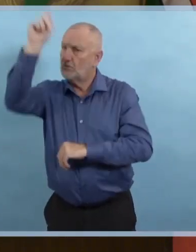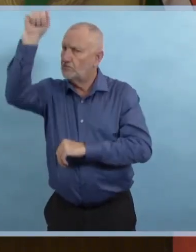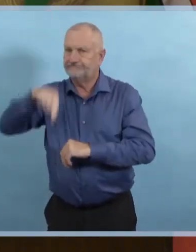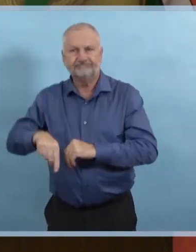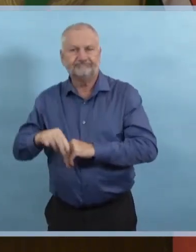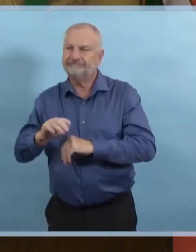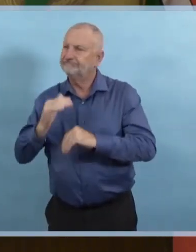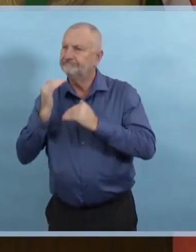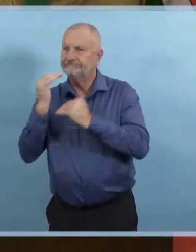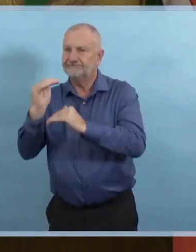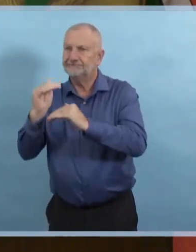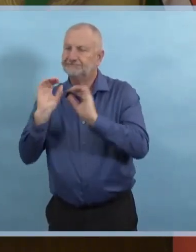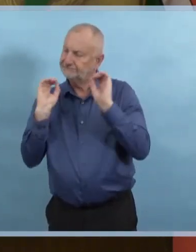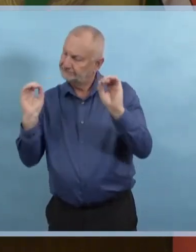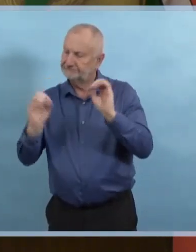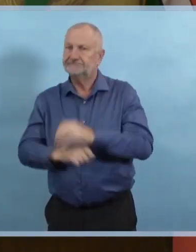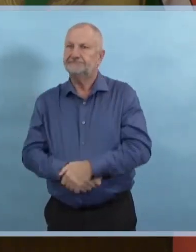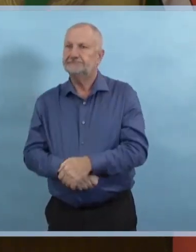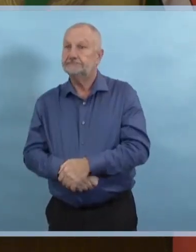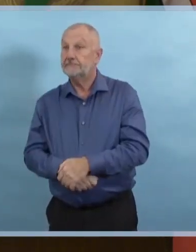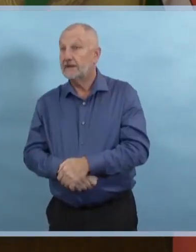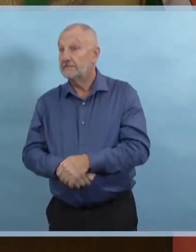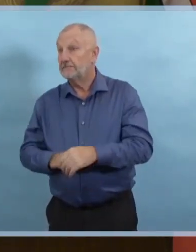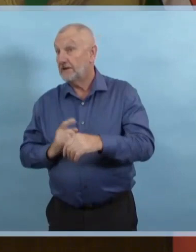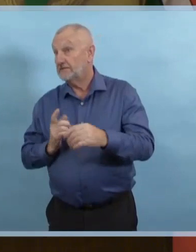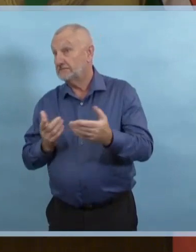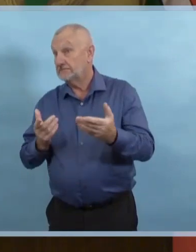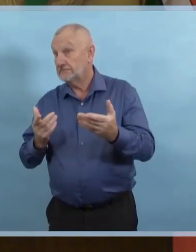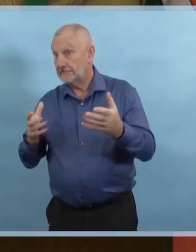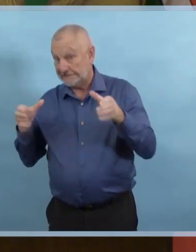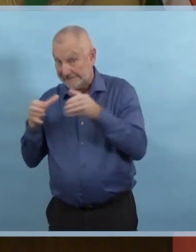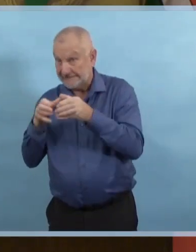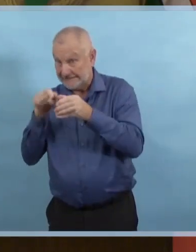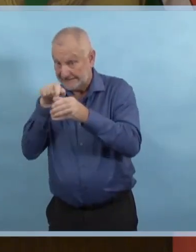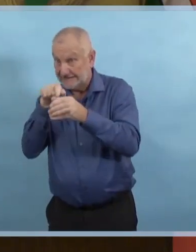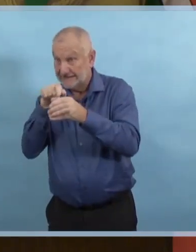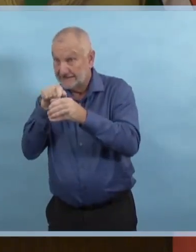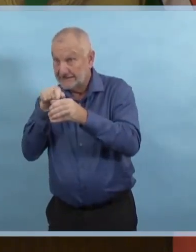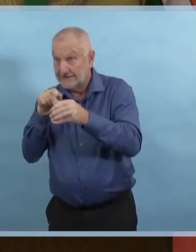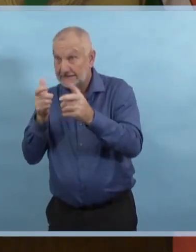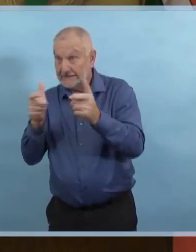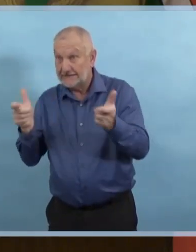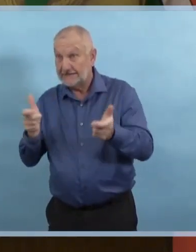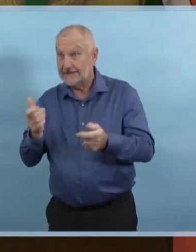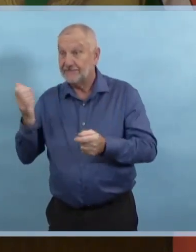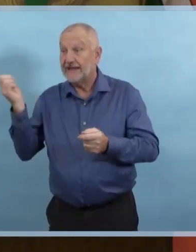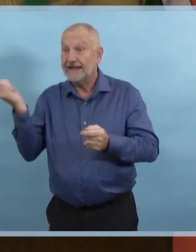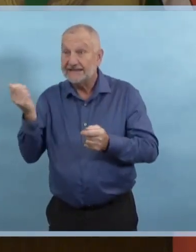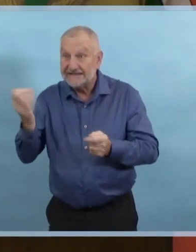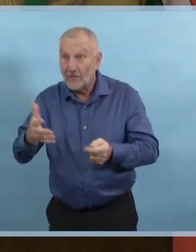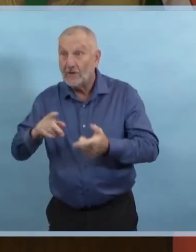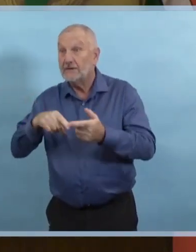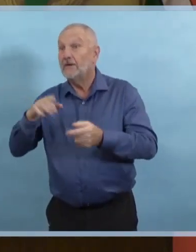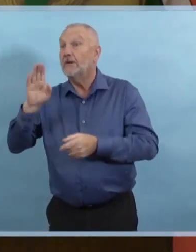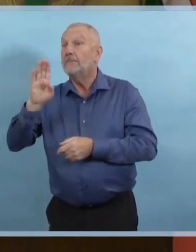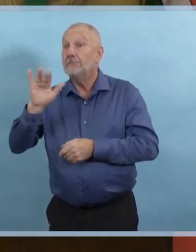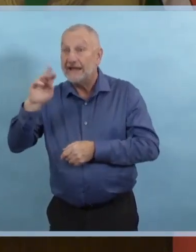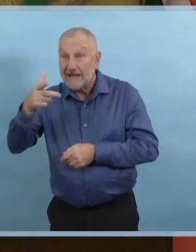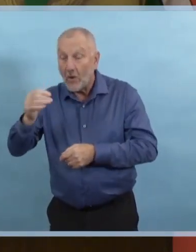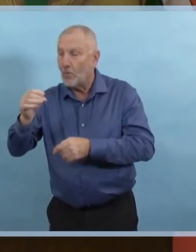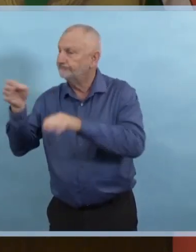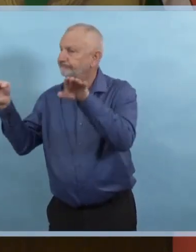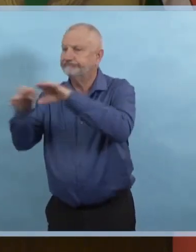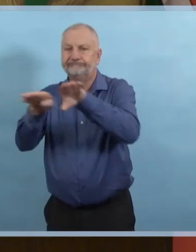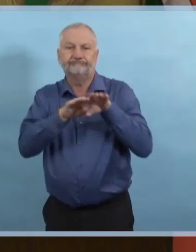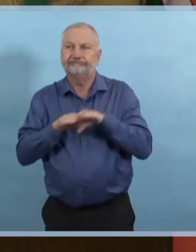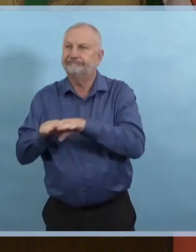fermeture des casinos et des salles de bingo, le taux d'occupation réduit pour la plupart des établissements et plus d'efforts pour la recherche des